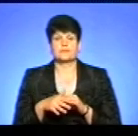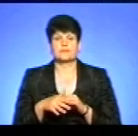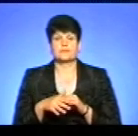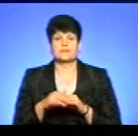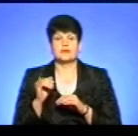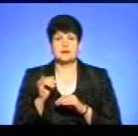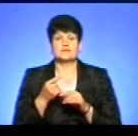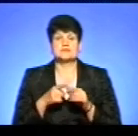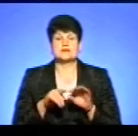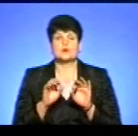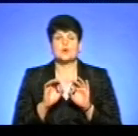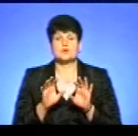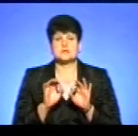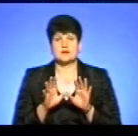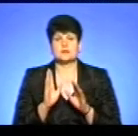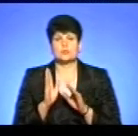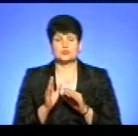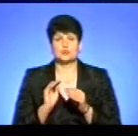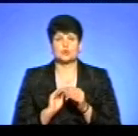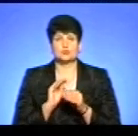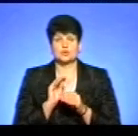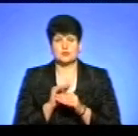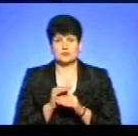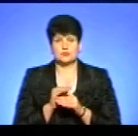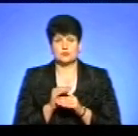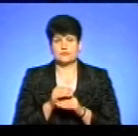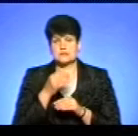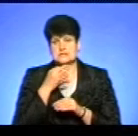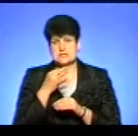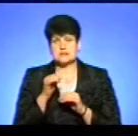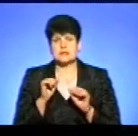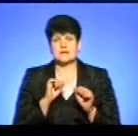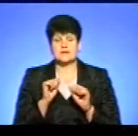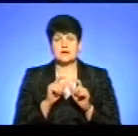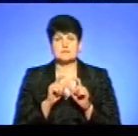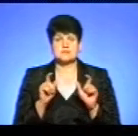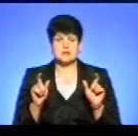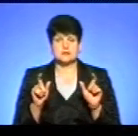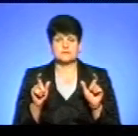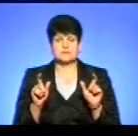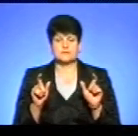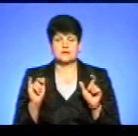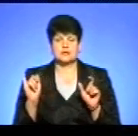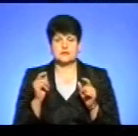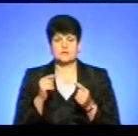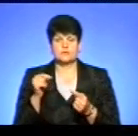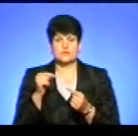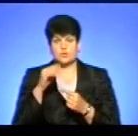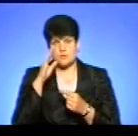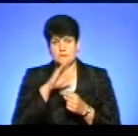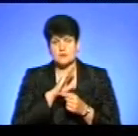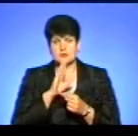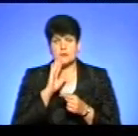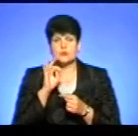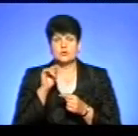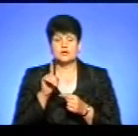власне, в цих роз'ясненнях це буде додатково сказано і керівникам закладів дошкільної освіти, і, відповідно, батькам, про те, що